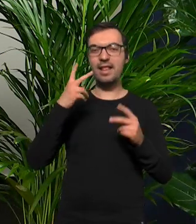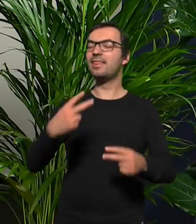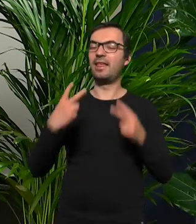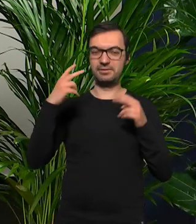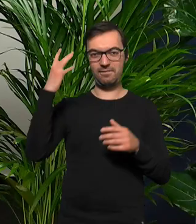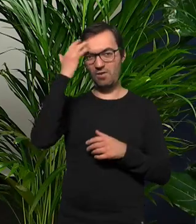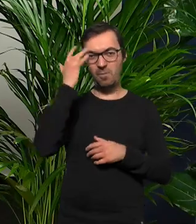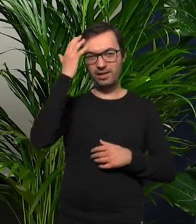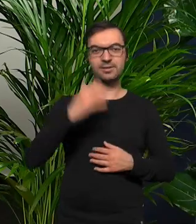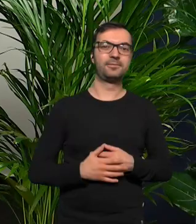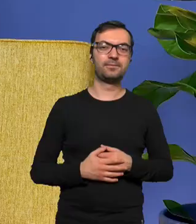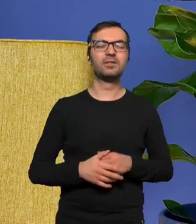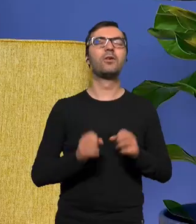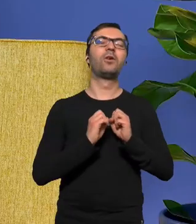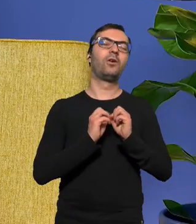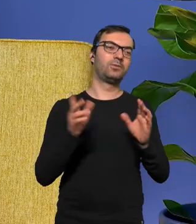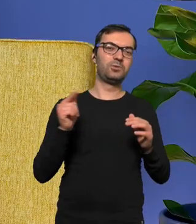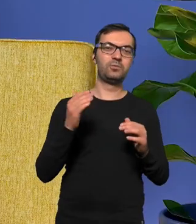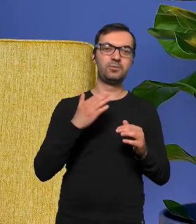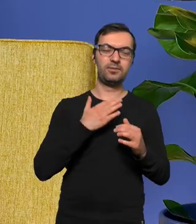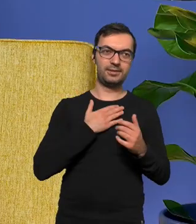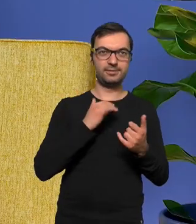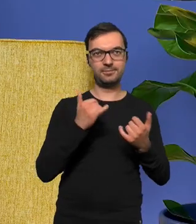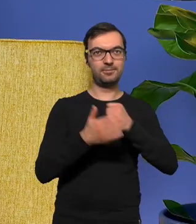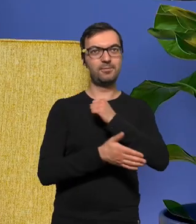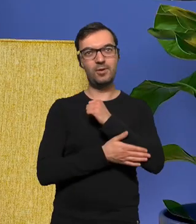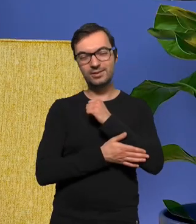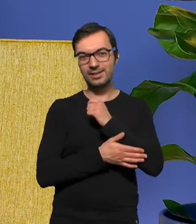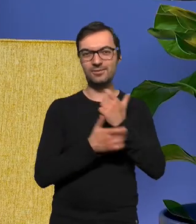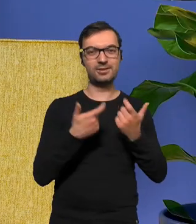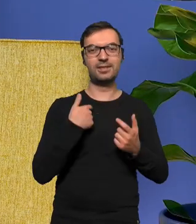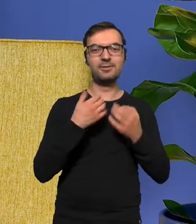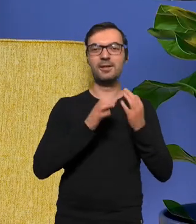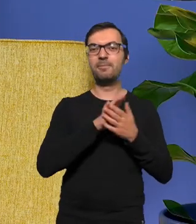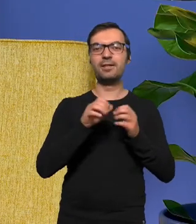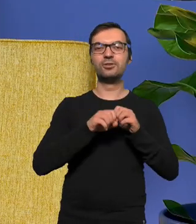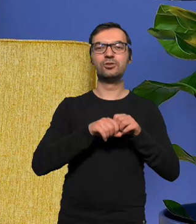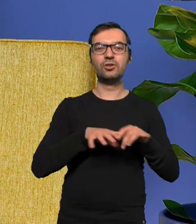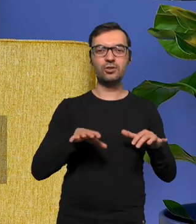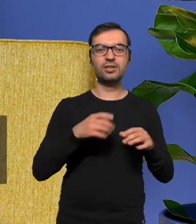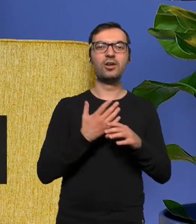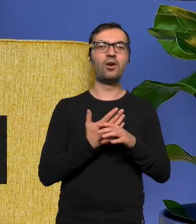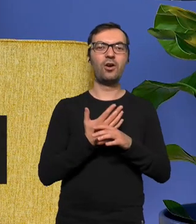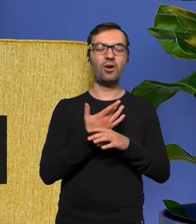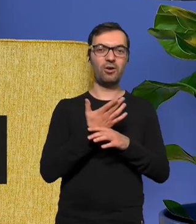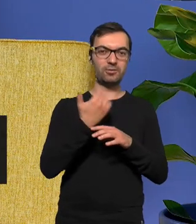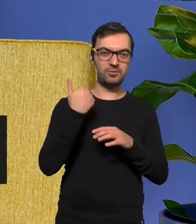oczywiście trzeba posiadać jakąś jakiś korzeń śpiewałem że bez korzeni rosłem i do światła tyłem